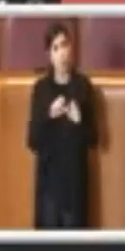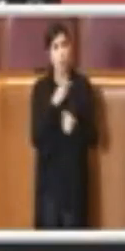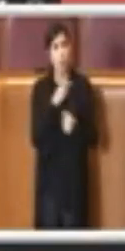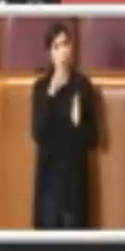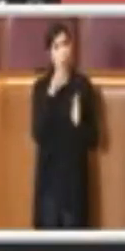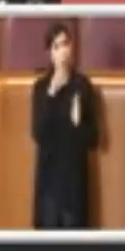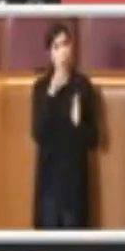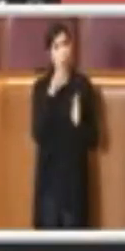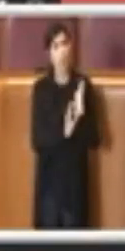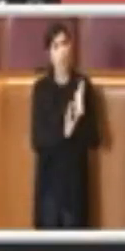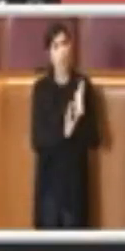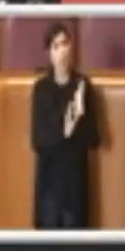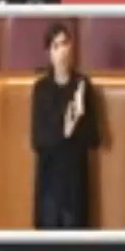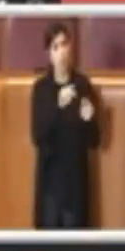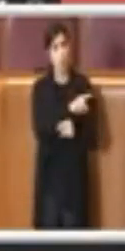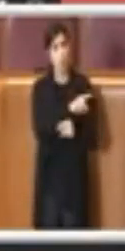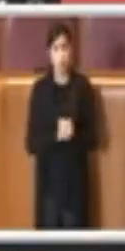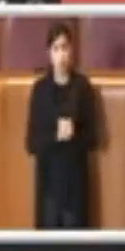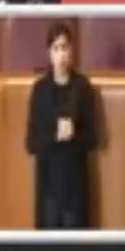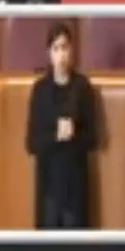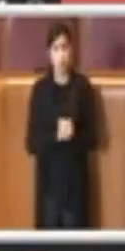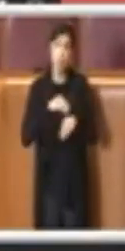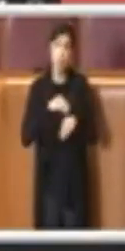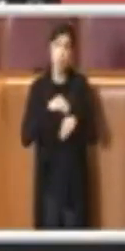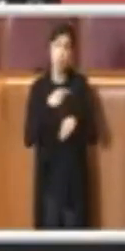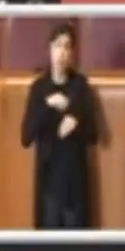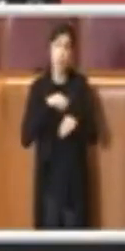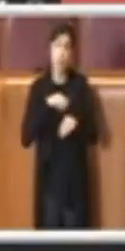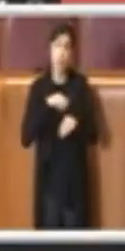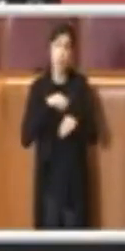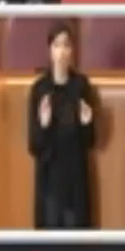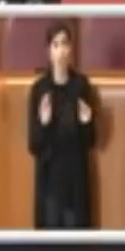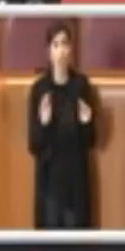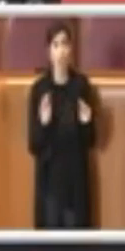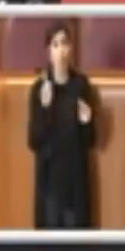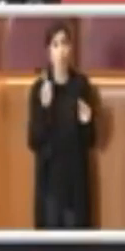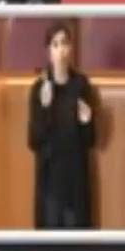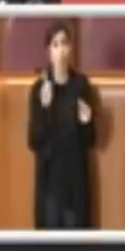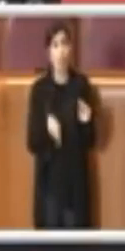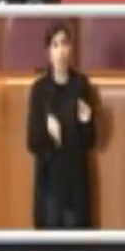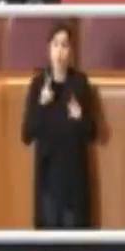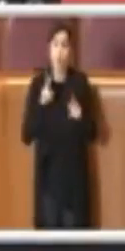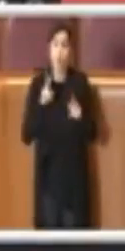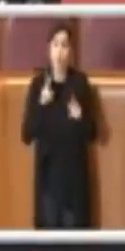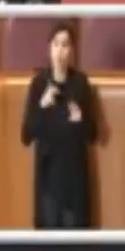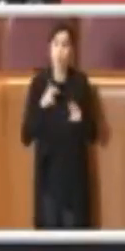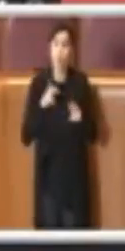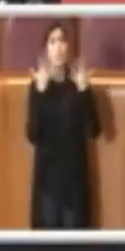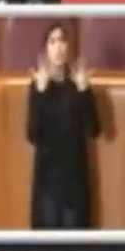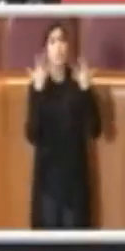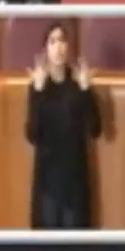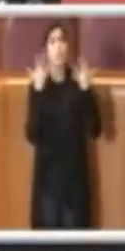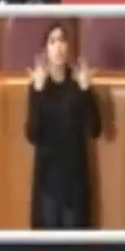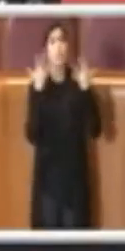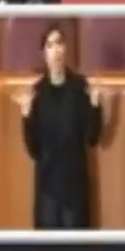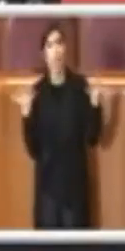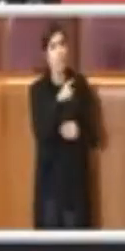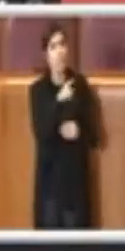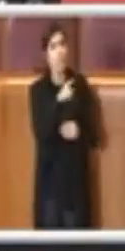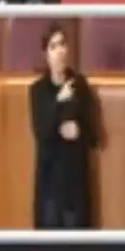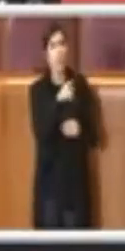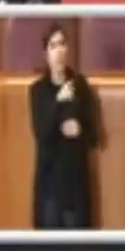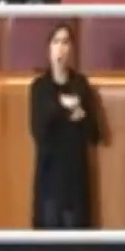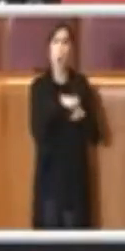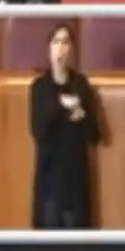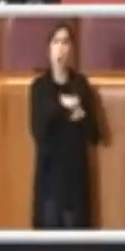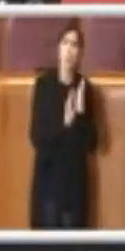provvedimenti. Chiediamo soprattutto maggiore chiarezza nei dati su cui ci si è basati sulla